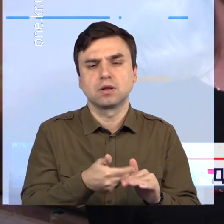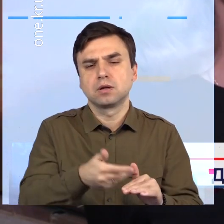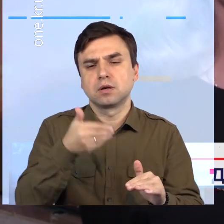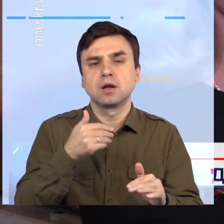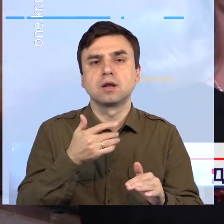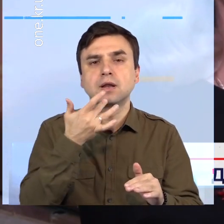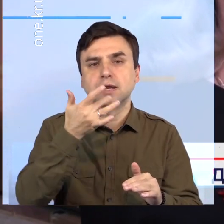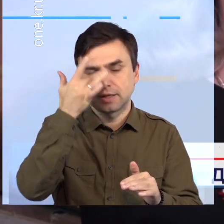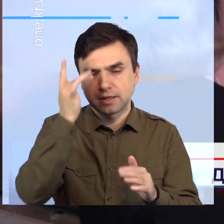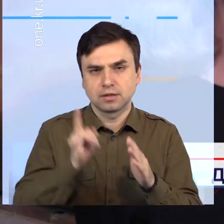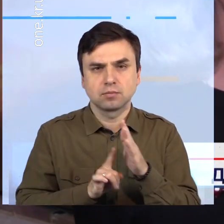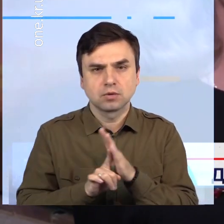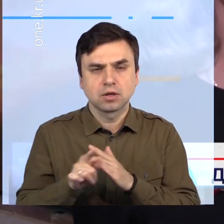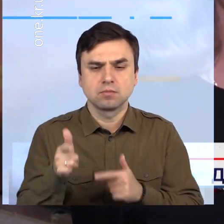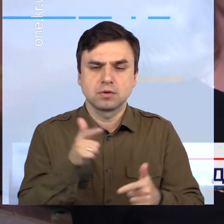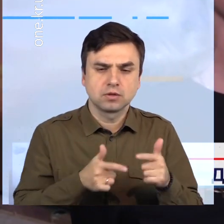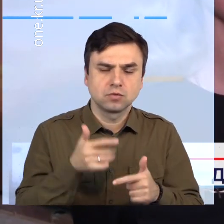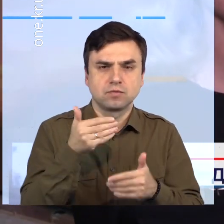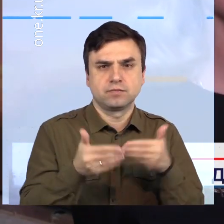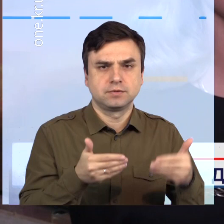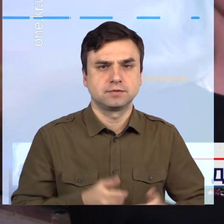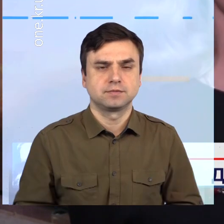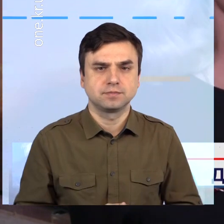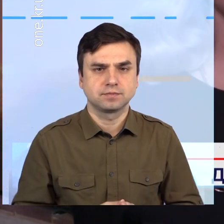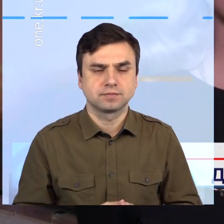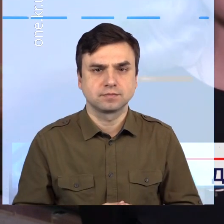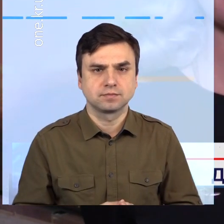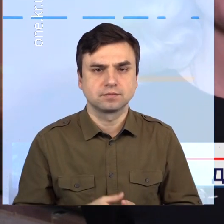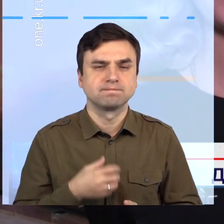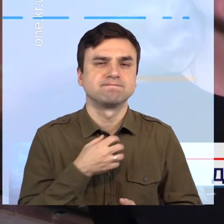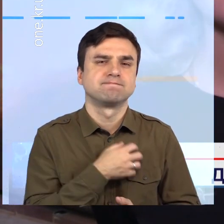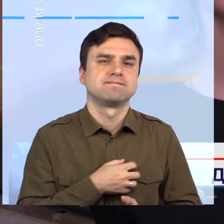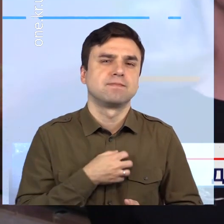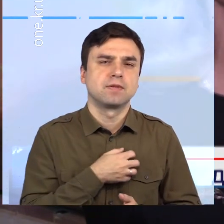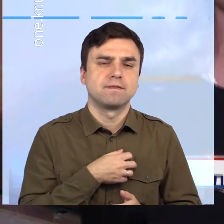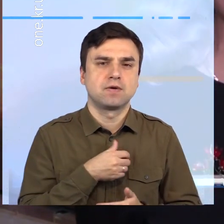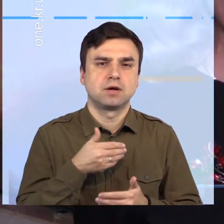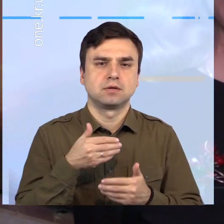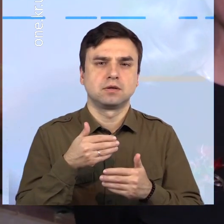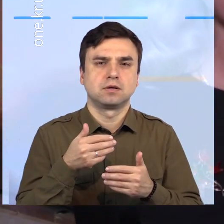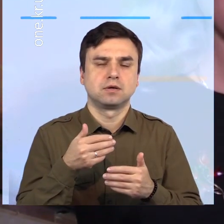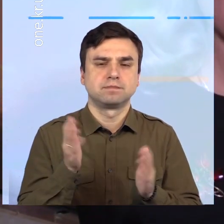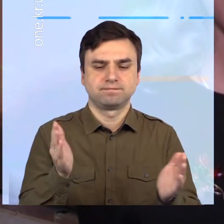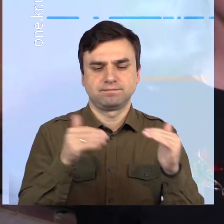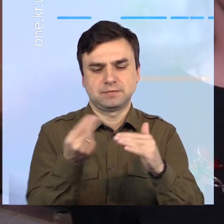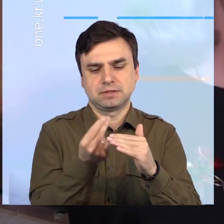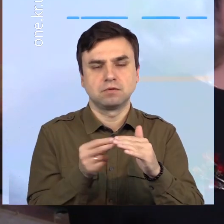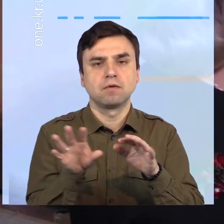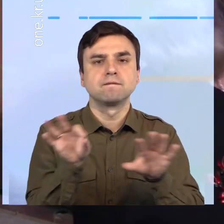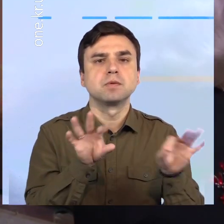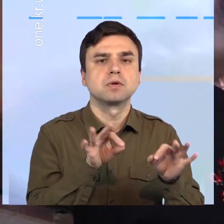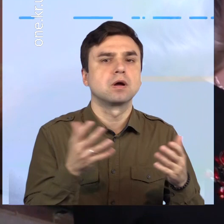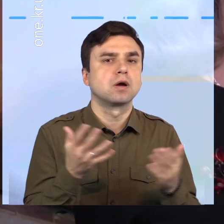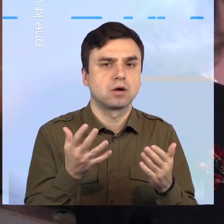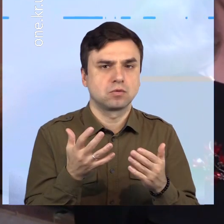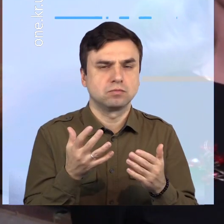виставки було для художників – предоставити роботи, які написані під дуже сильним вдохновенням. І, на мій